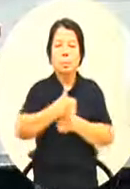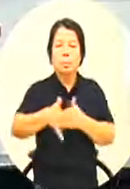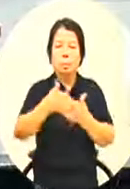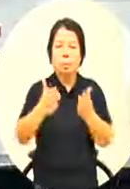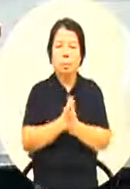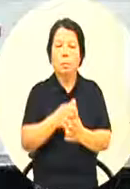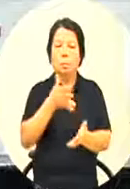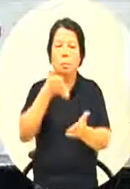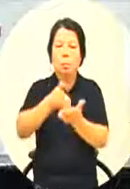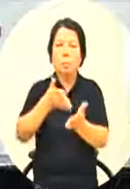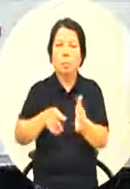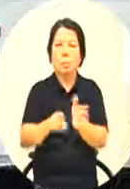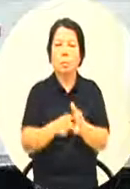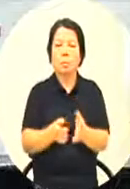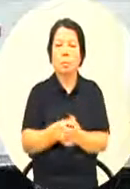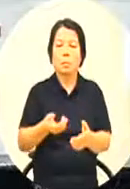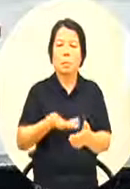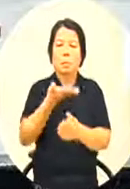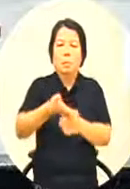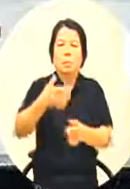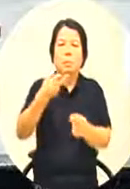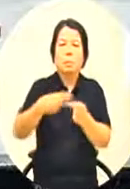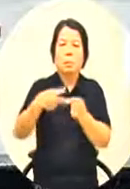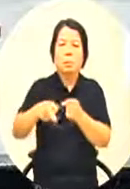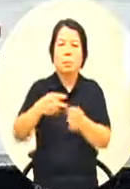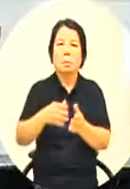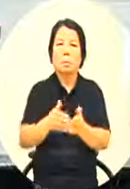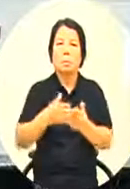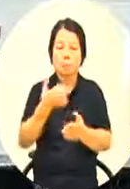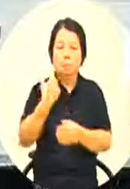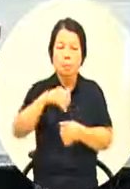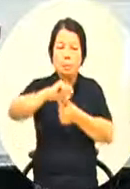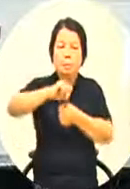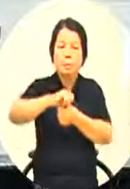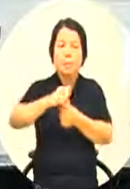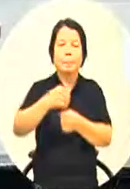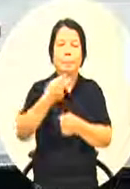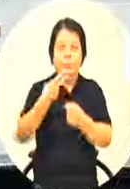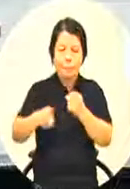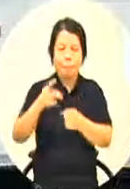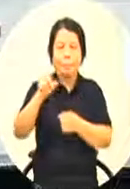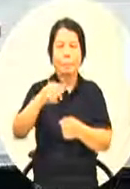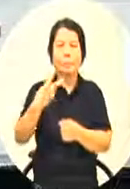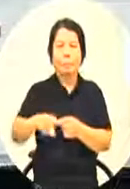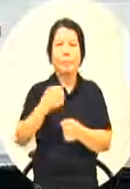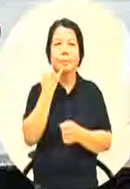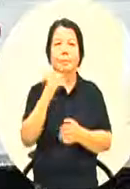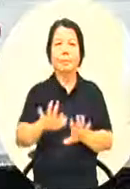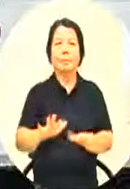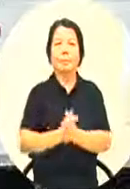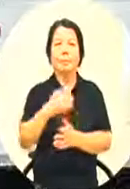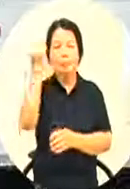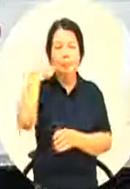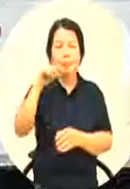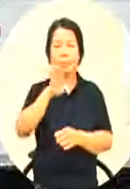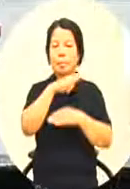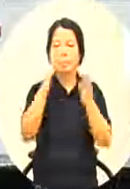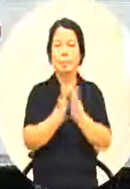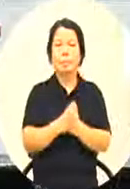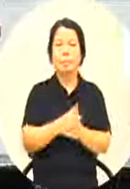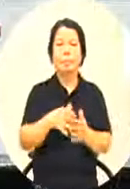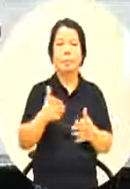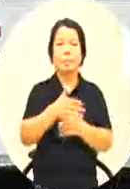所以呢 我一次都会再给两份那你还是可以给我要求第二次对 好因为上午就都是委员会的时间